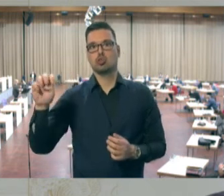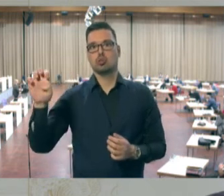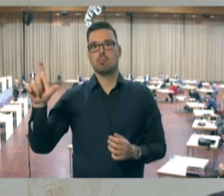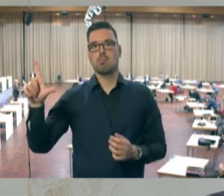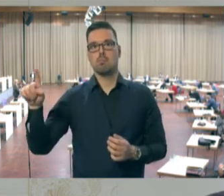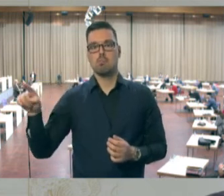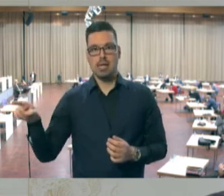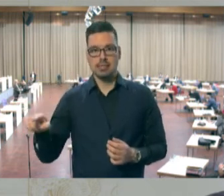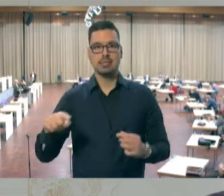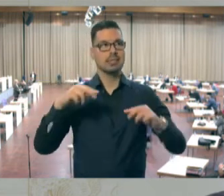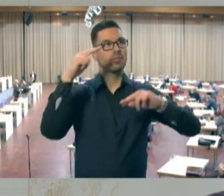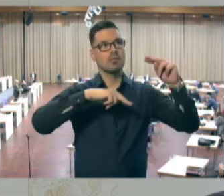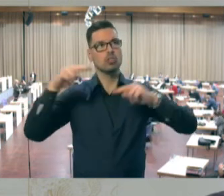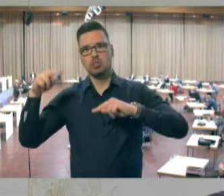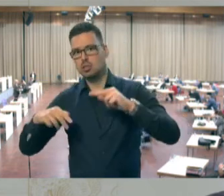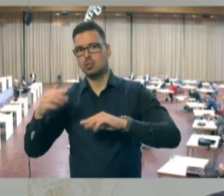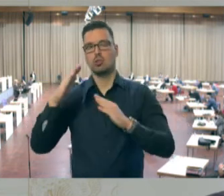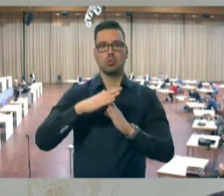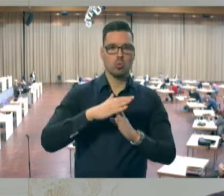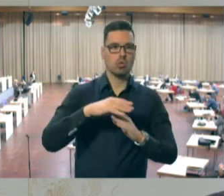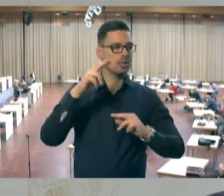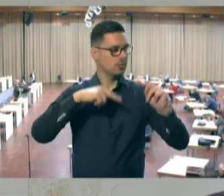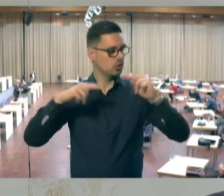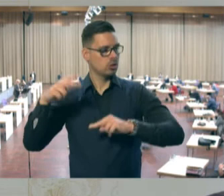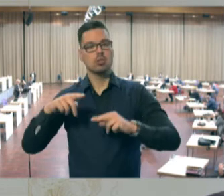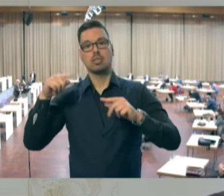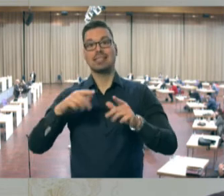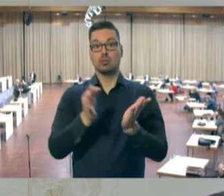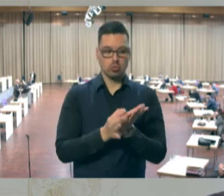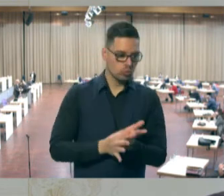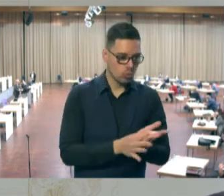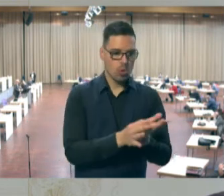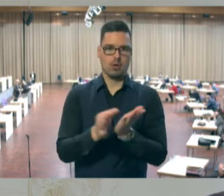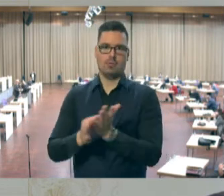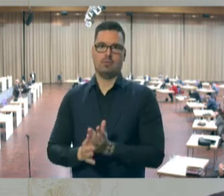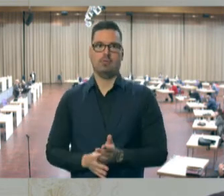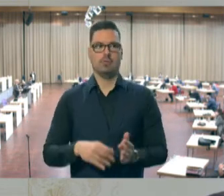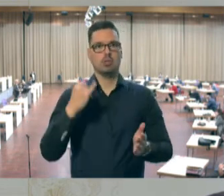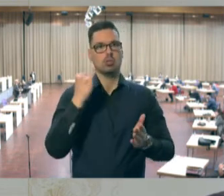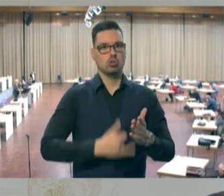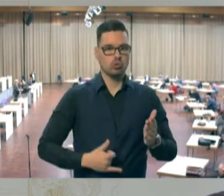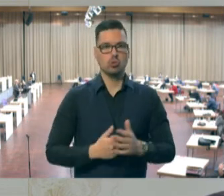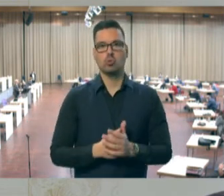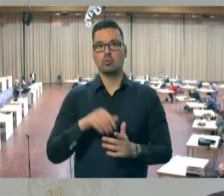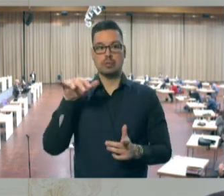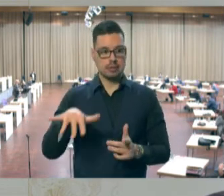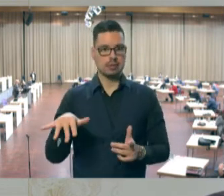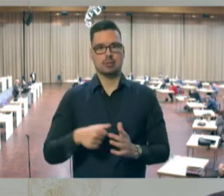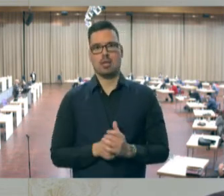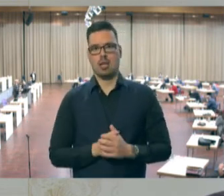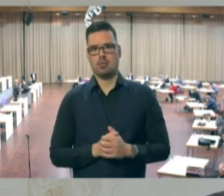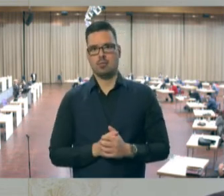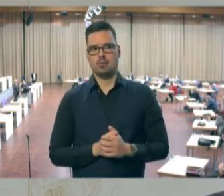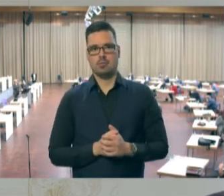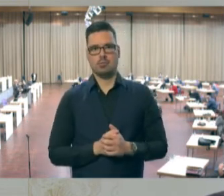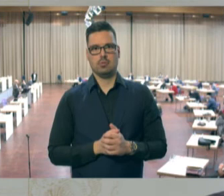Tolei, Büschfeld gehört zu Wadern. Und dann müsste man runterkommen zu den Dörfern und am Schluss müsste man dort landen, wo man eigentlich sowieso landen